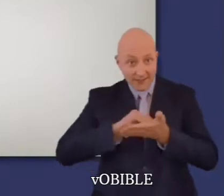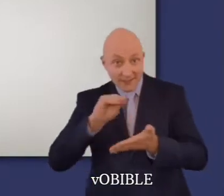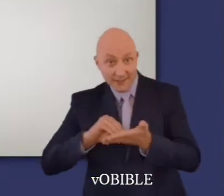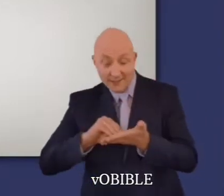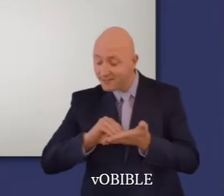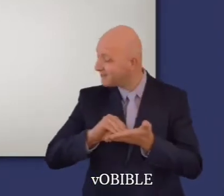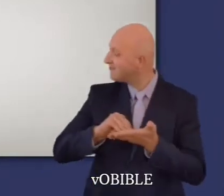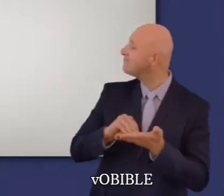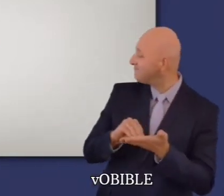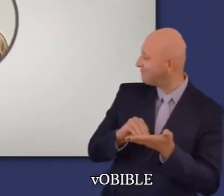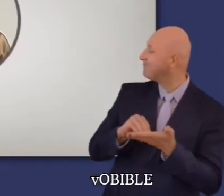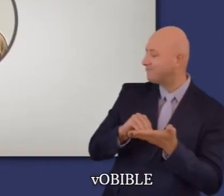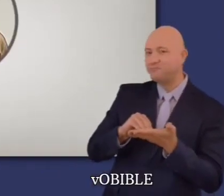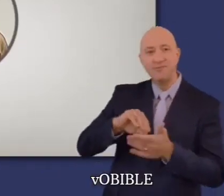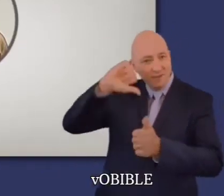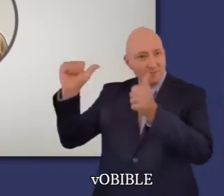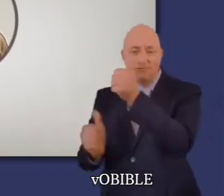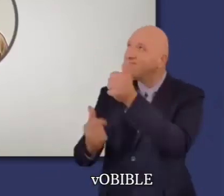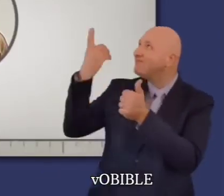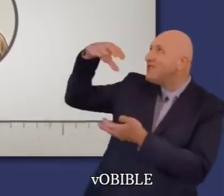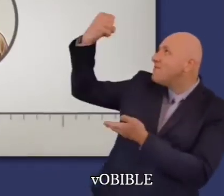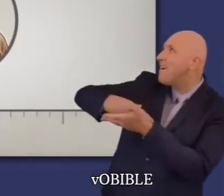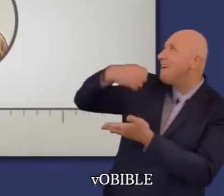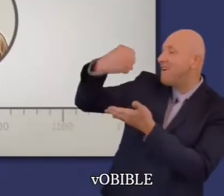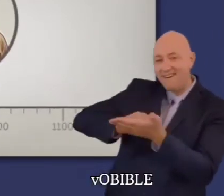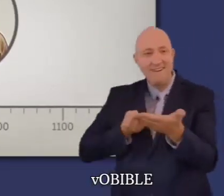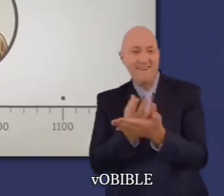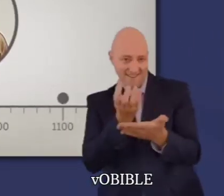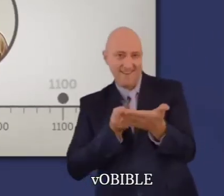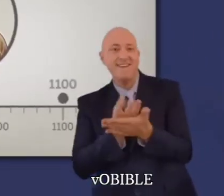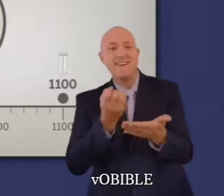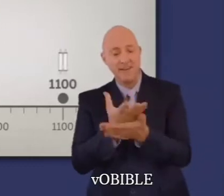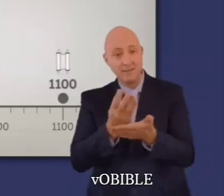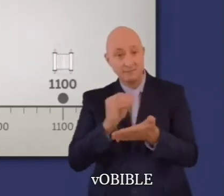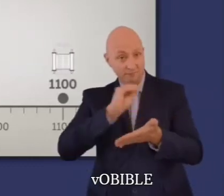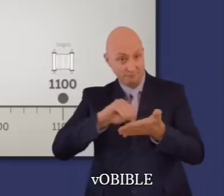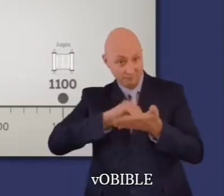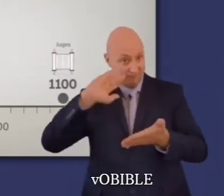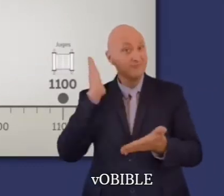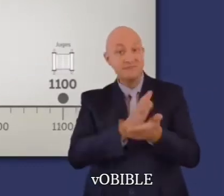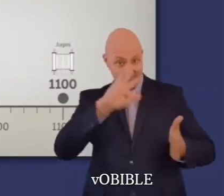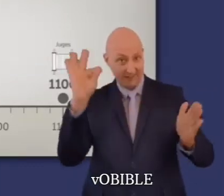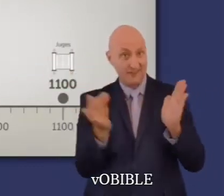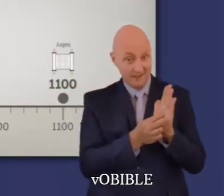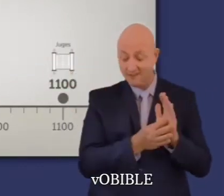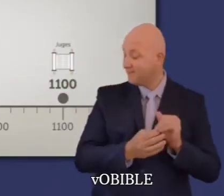Le Livre des Juges a été écrit par le prophète Samuel et il a été achevé en 1100 avant notre ère.